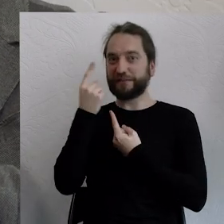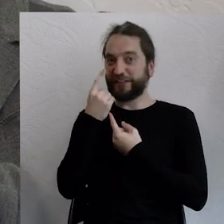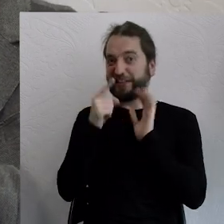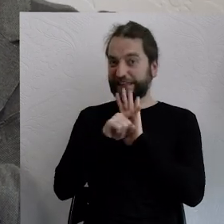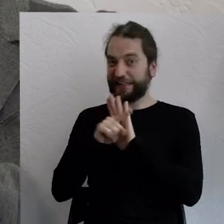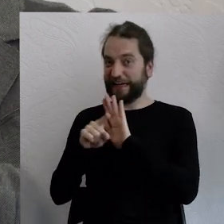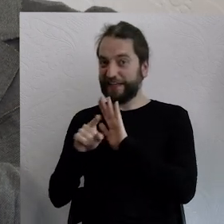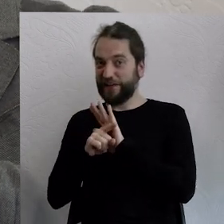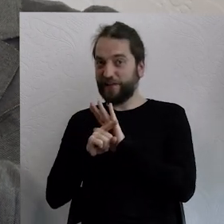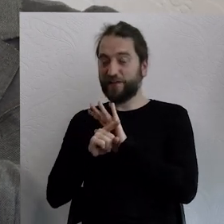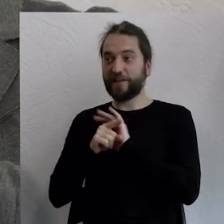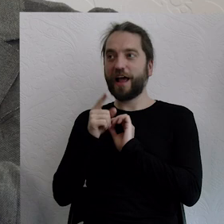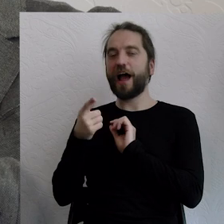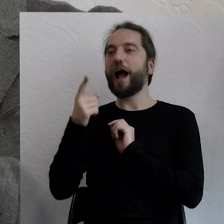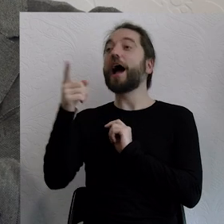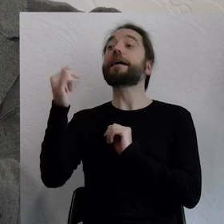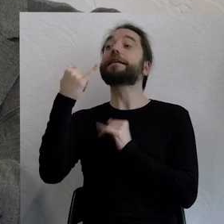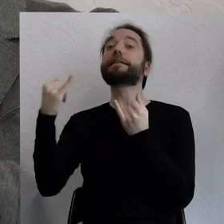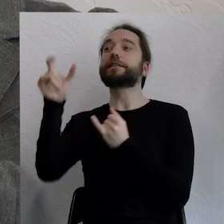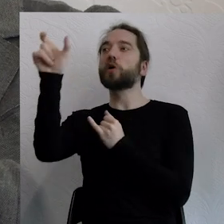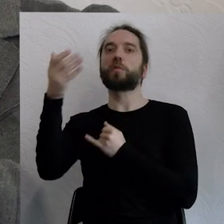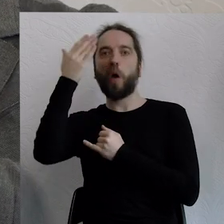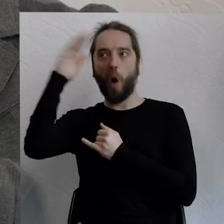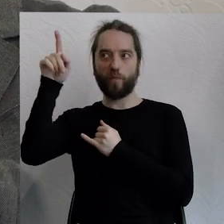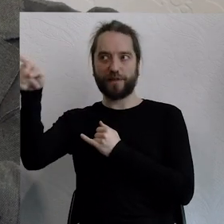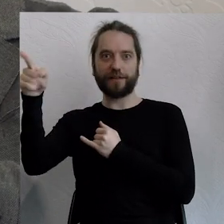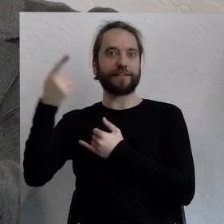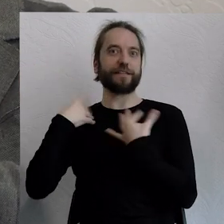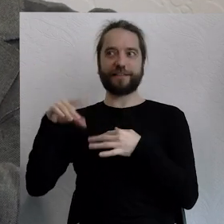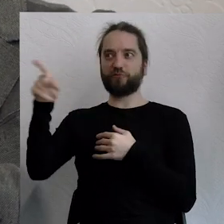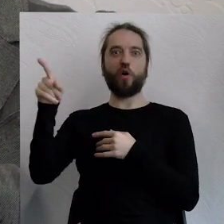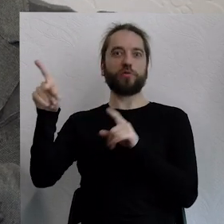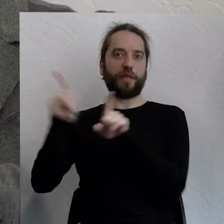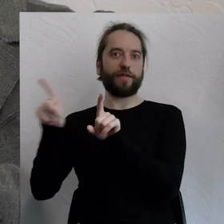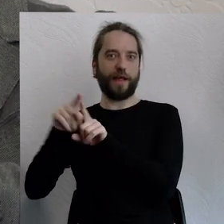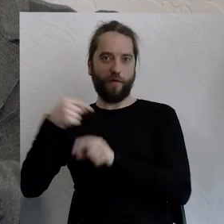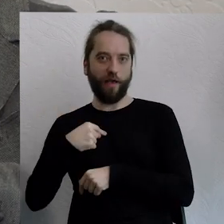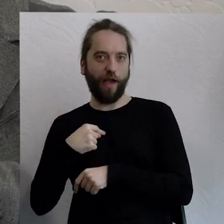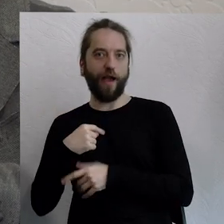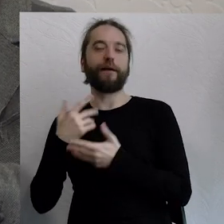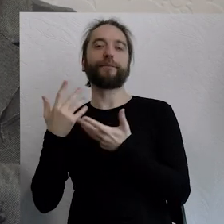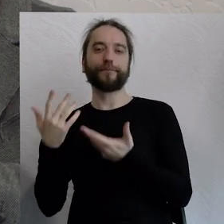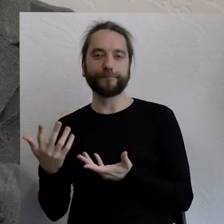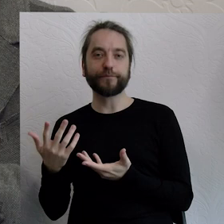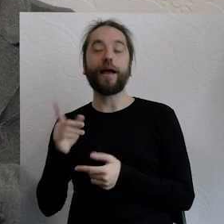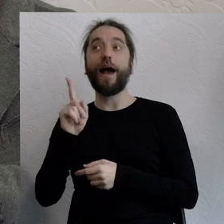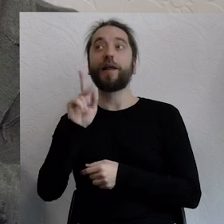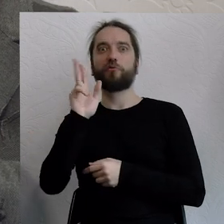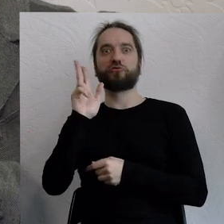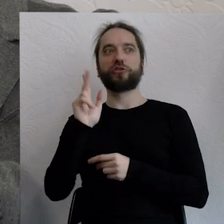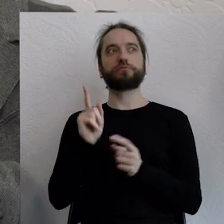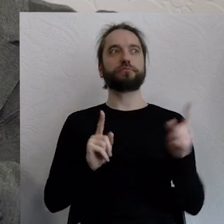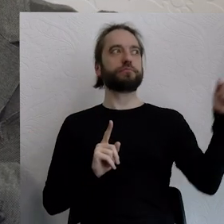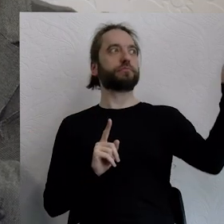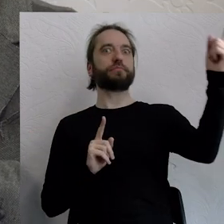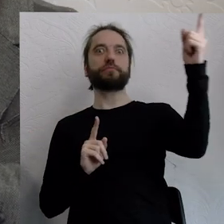żeby ten inny je miał. I kiedy obieramy nawet jakieś globalne, planetarne cele, to pojawi się ktoś, kto przyjdzie i powie